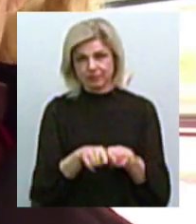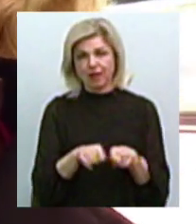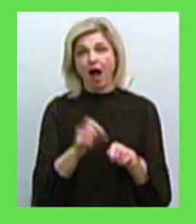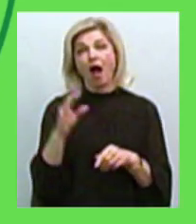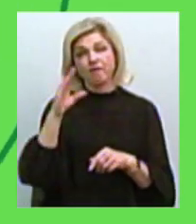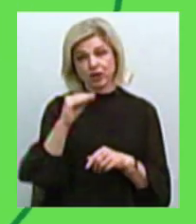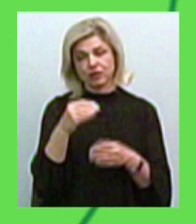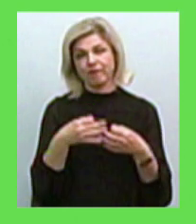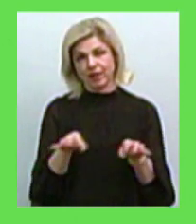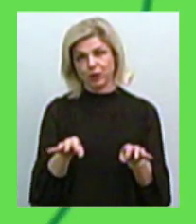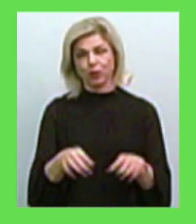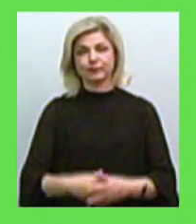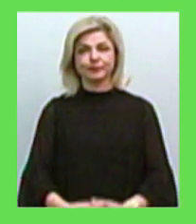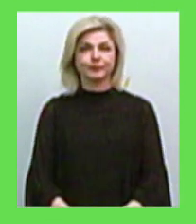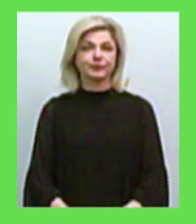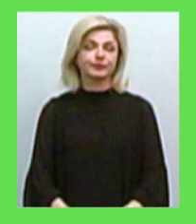вільно.